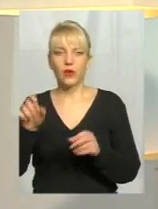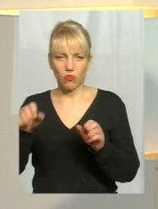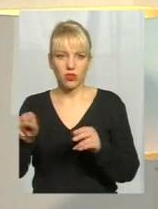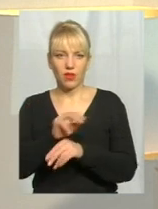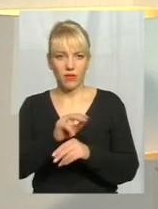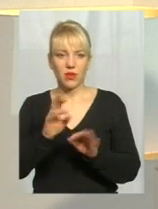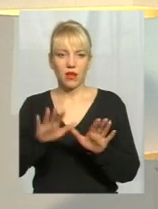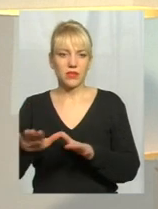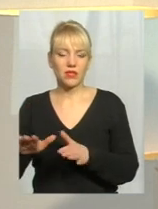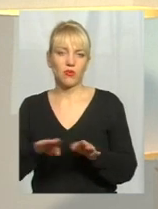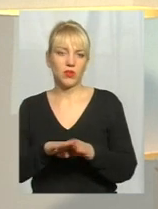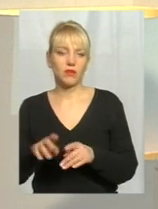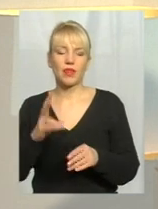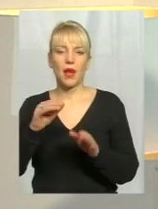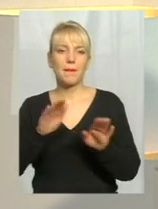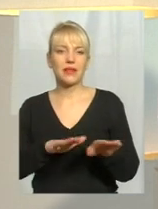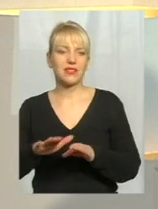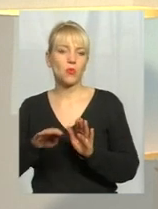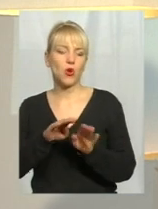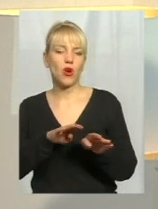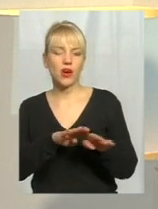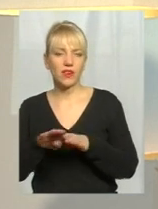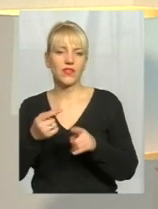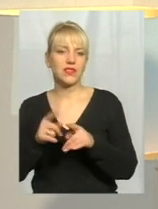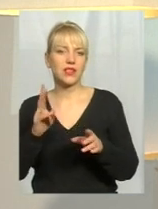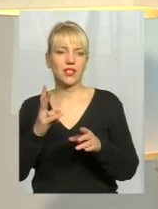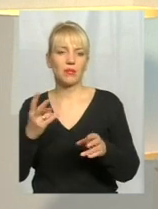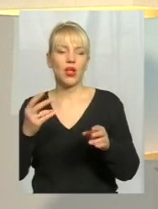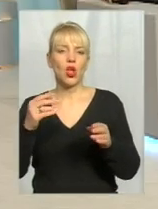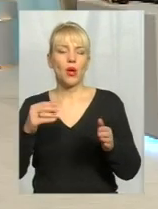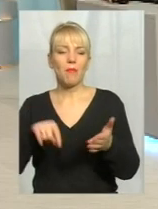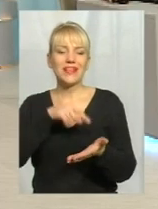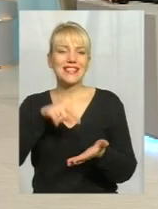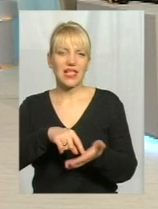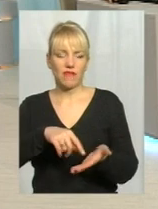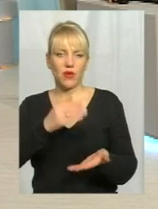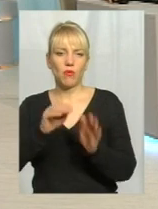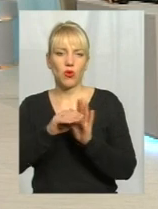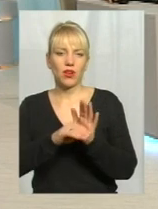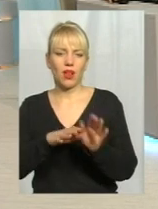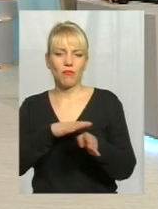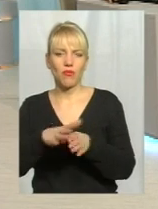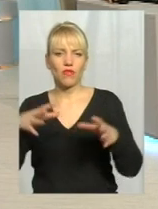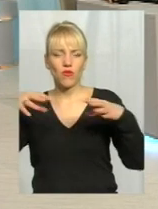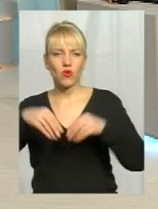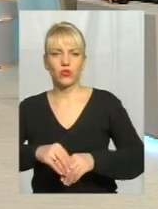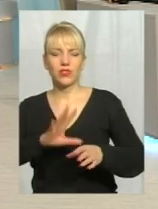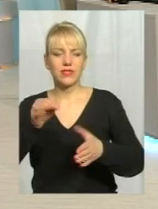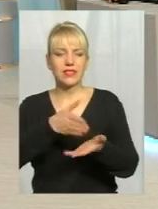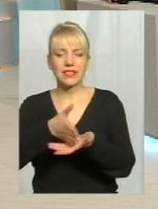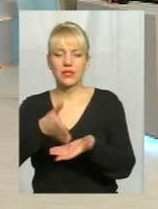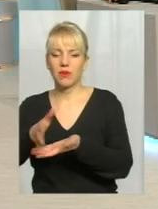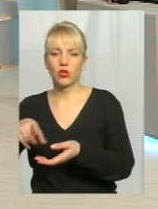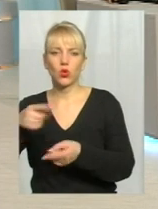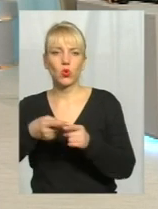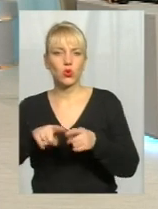На місцевому рівні це тільки додаткові програми, це тільки включення повністю, повний обсяг цих програм, включення всіх спектрів того, чим